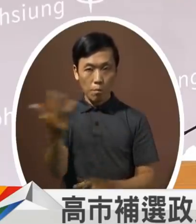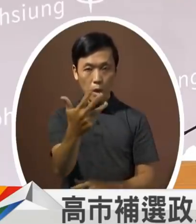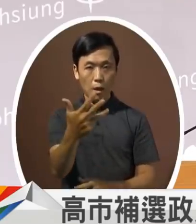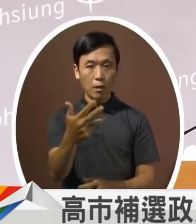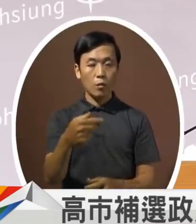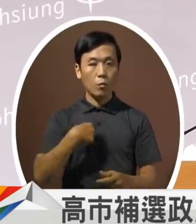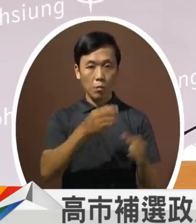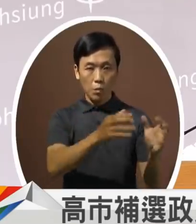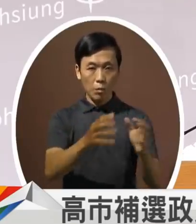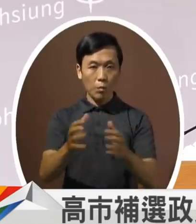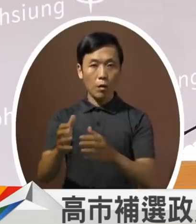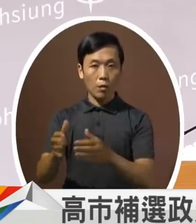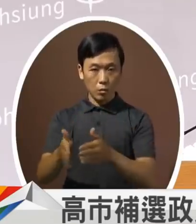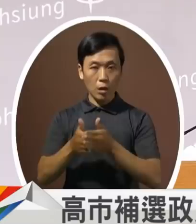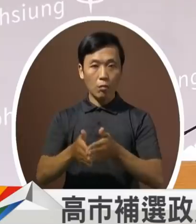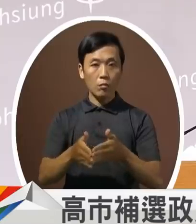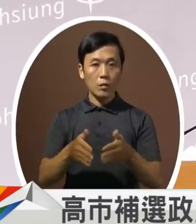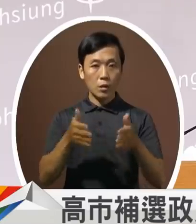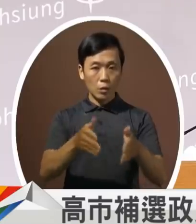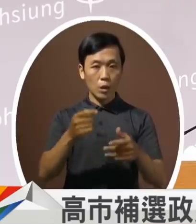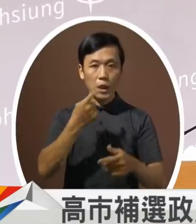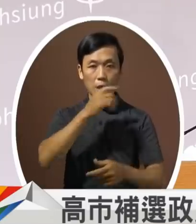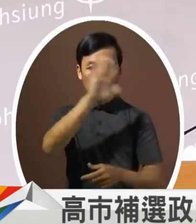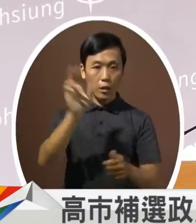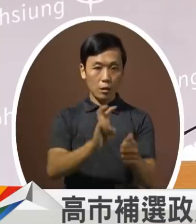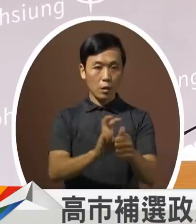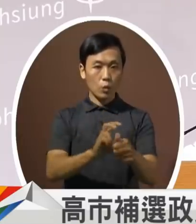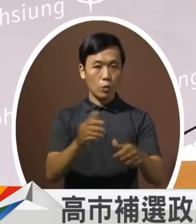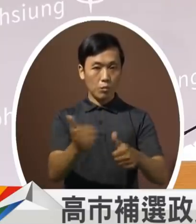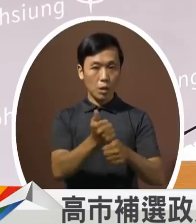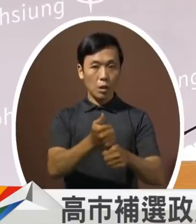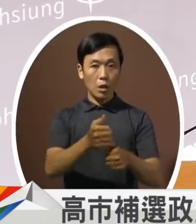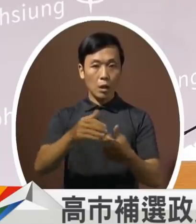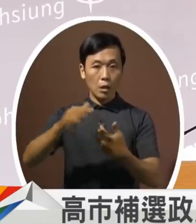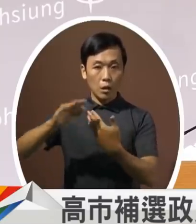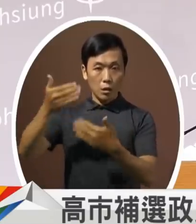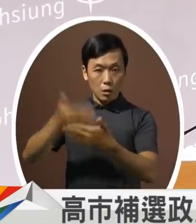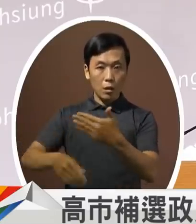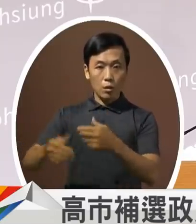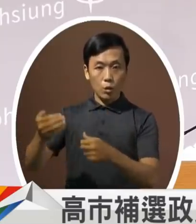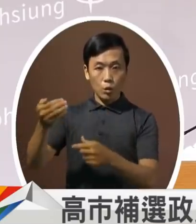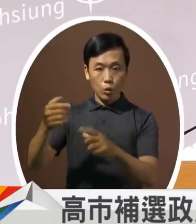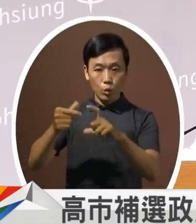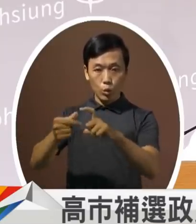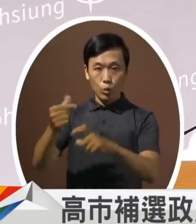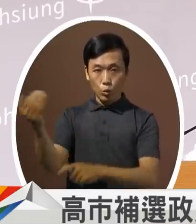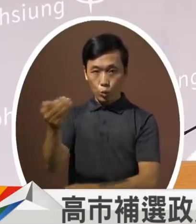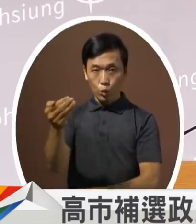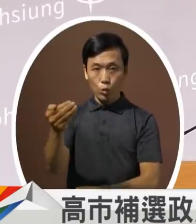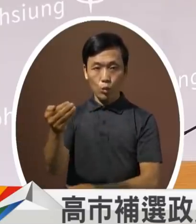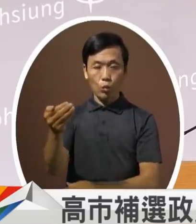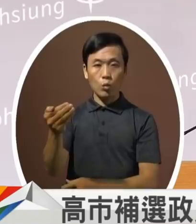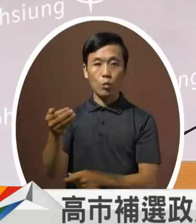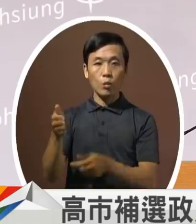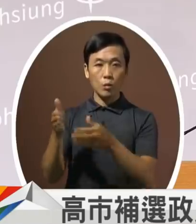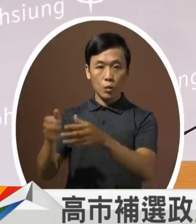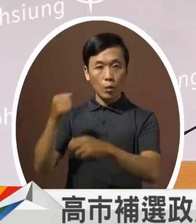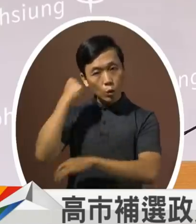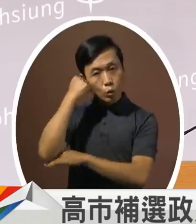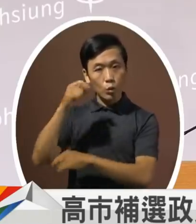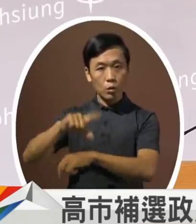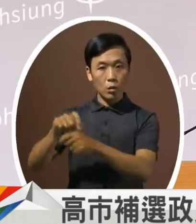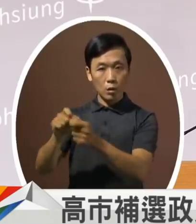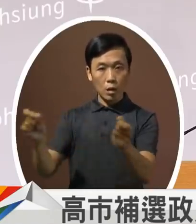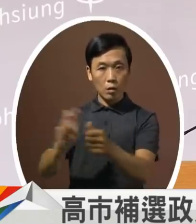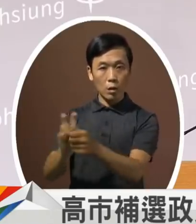这个所谓的这个日照中心来补足那另外有九区我们在这个所谓的这个住宿型长照